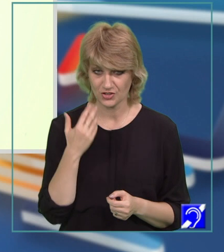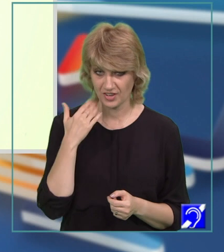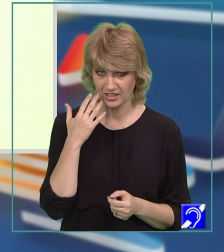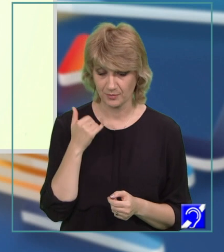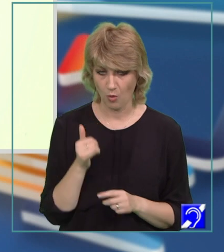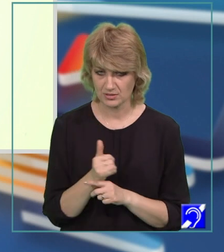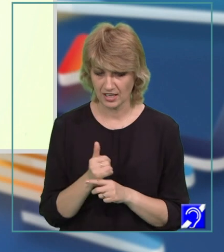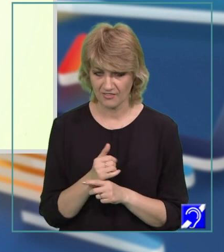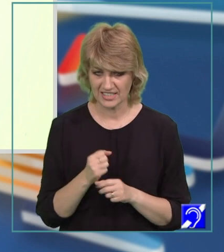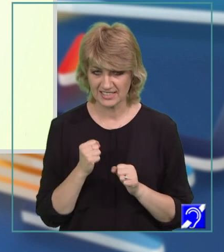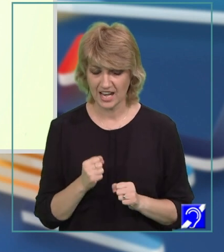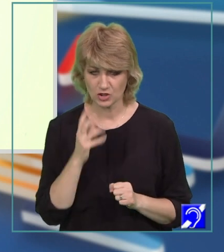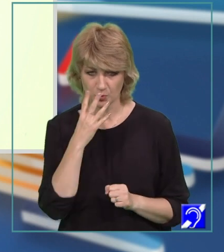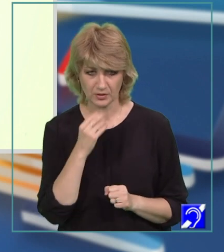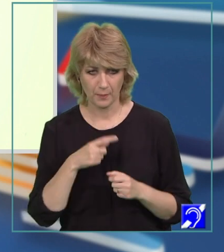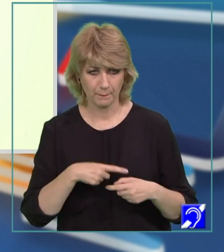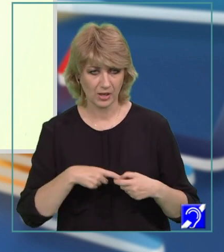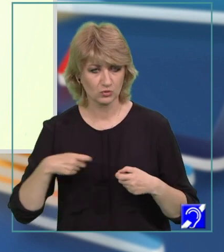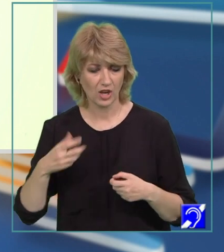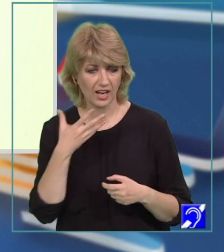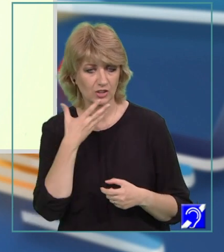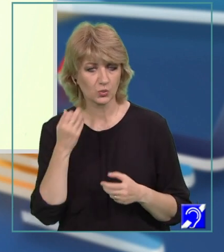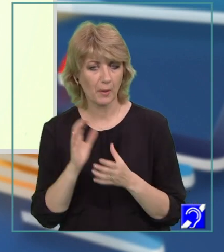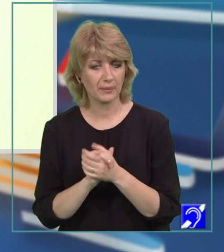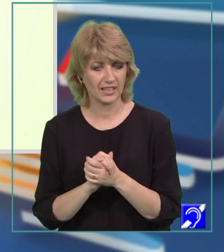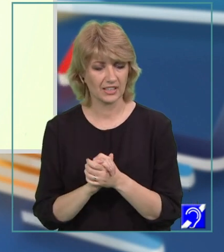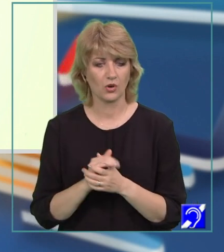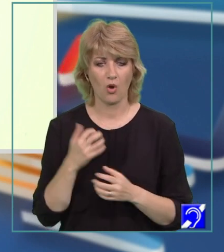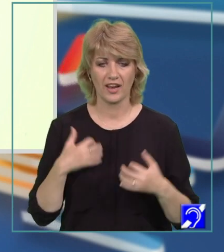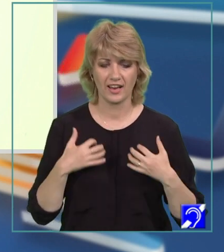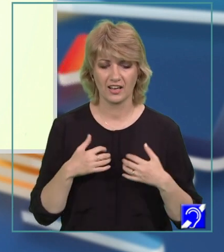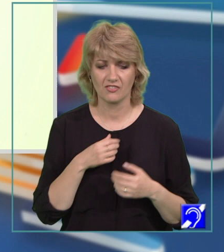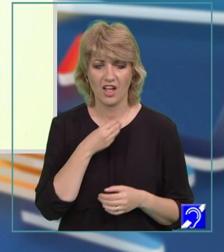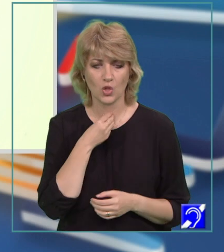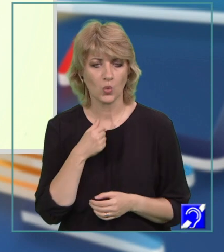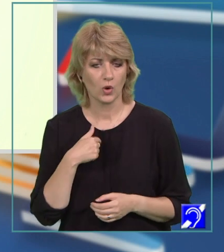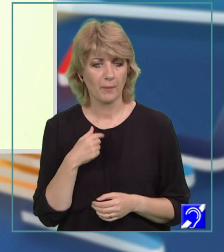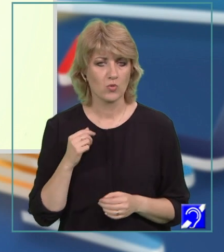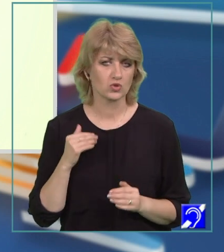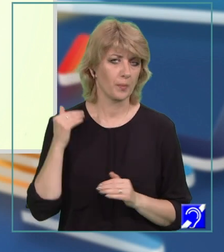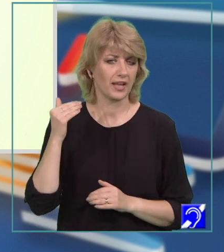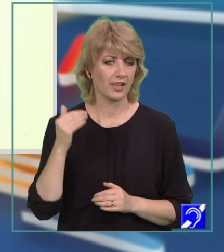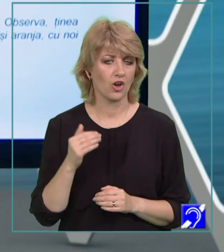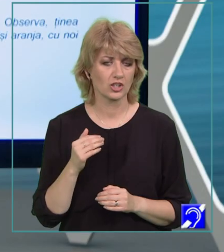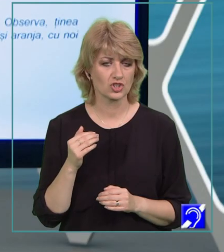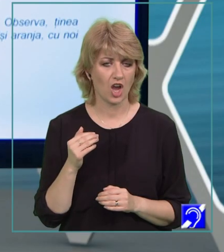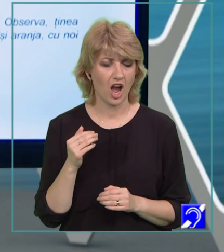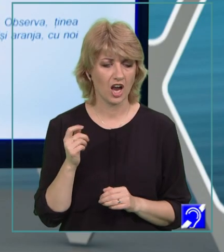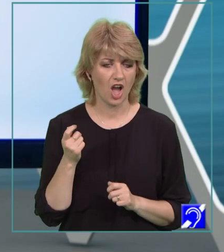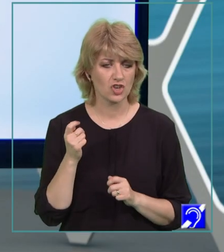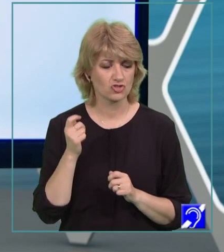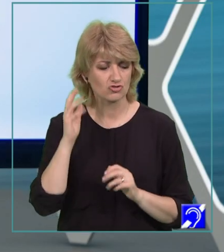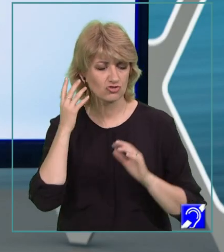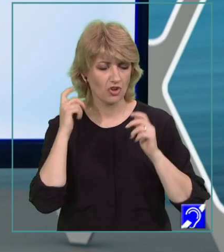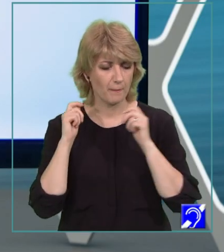ținea supărări, prelungea căldura împăcărilor, o enerva, tonul meu superior, își aranja cu noi variații